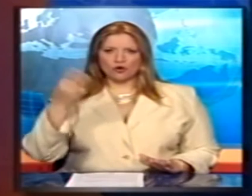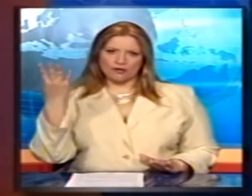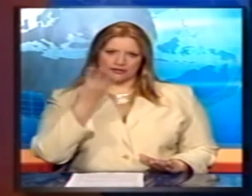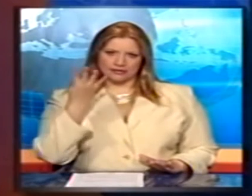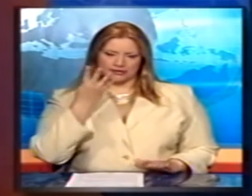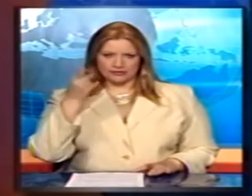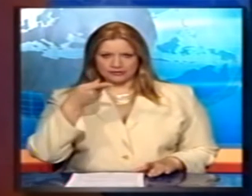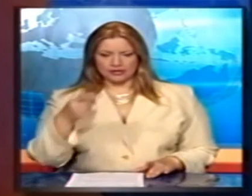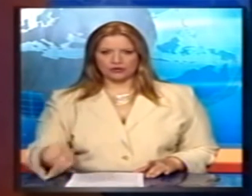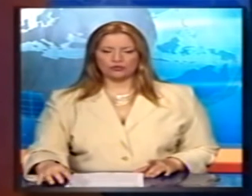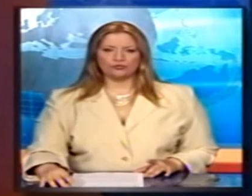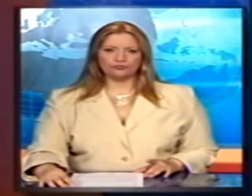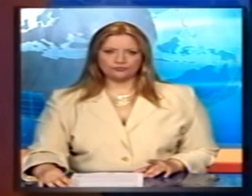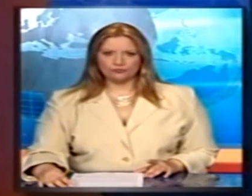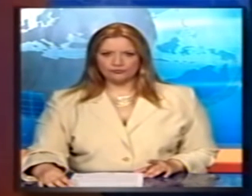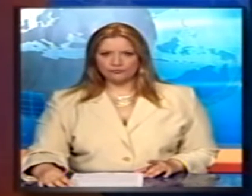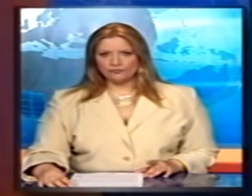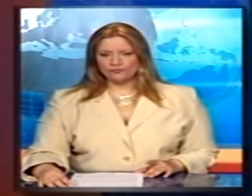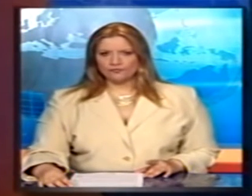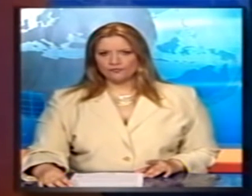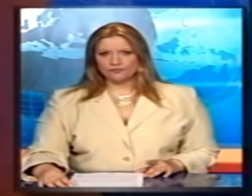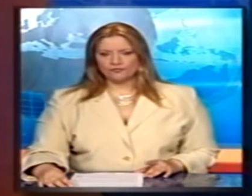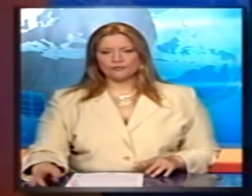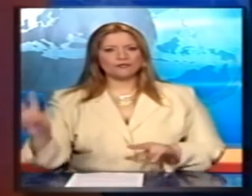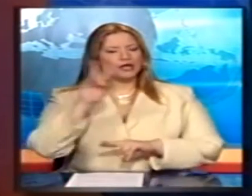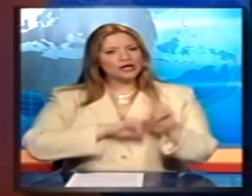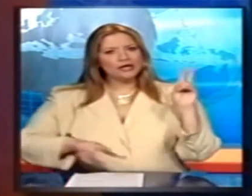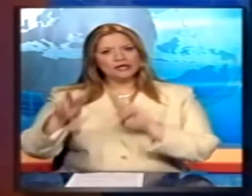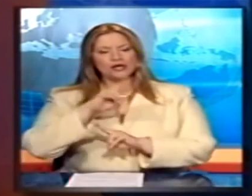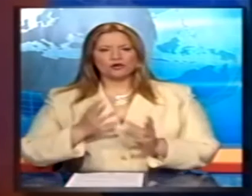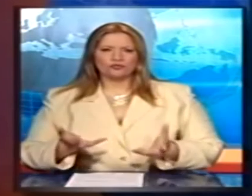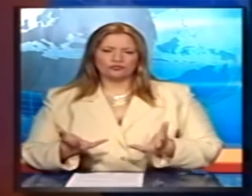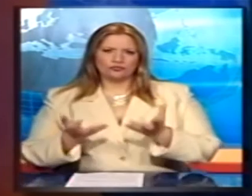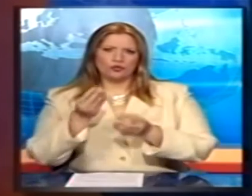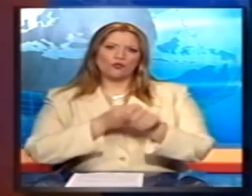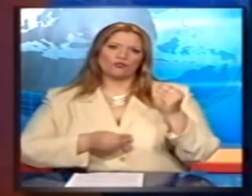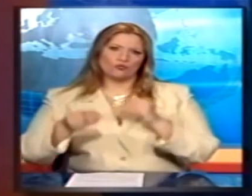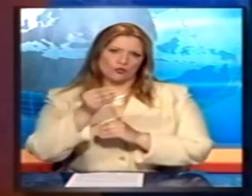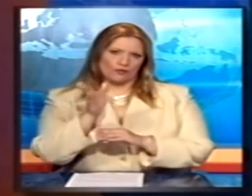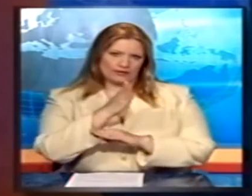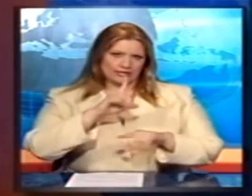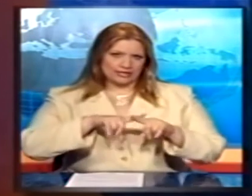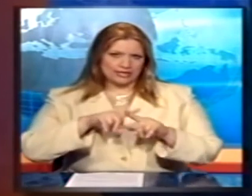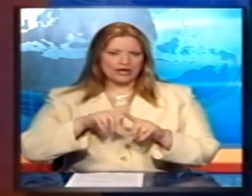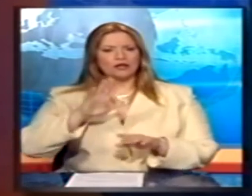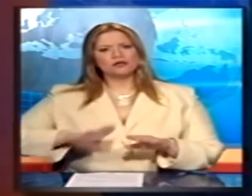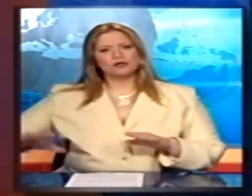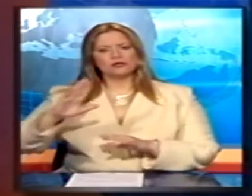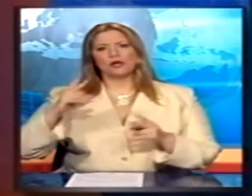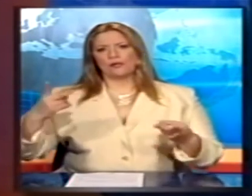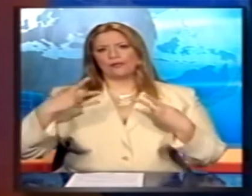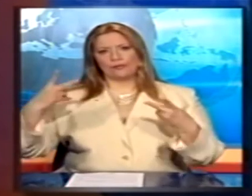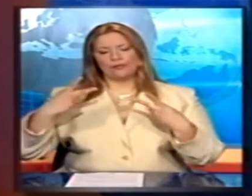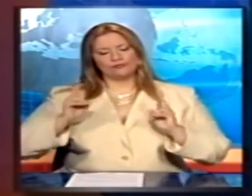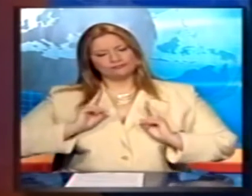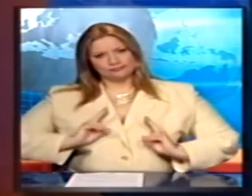ενισχυμένος κατά 0,44% Ποιος εστόσο καιρό στη Δυτική Ελλάδα ενώ στην υπόλοιπη χώρα το Μελτέμι που επιμένει μας δίνει